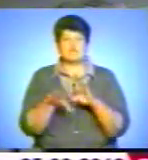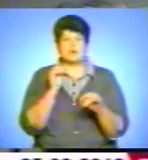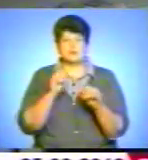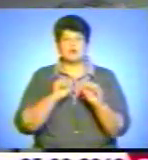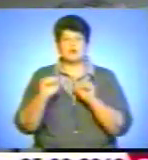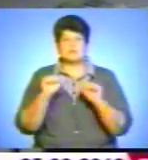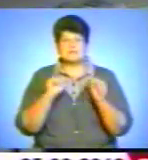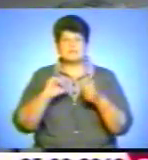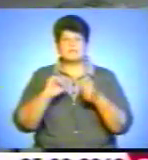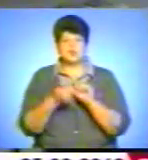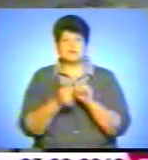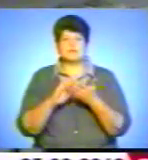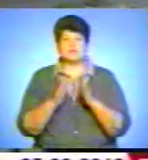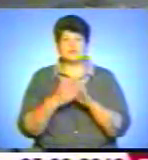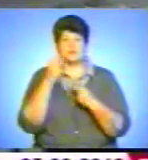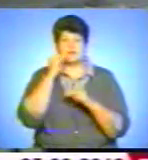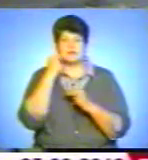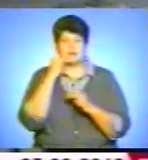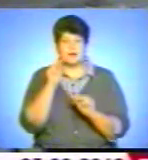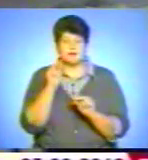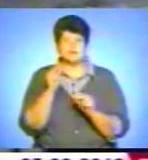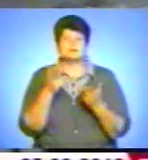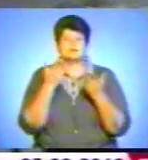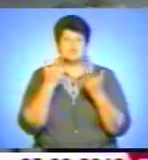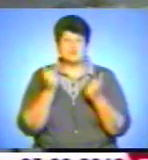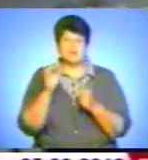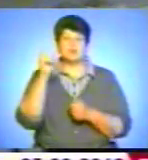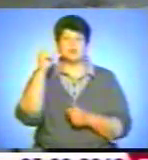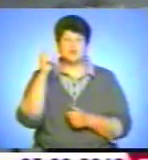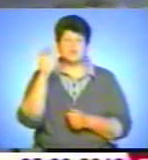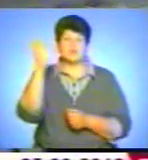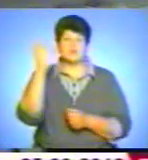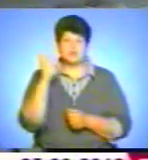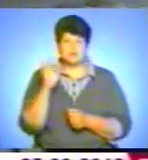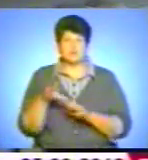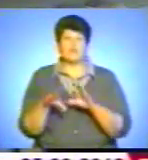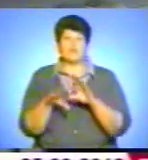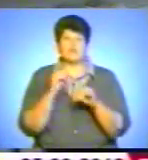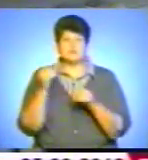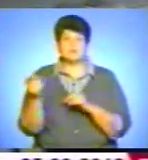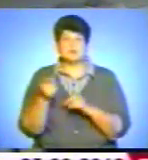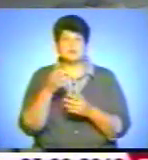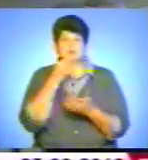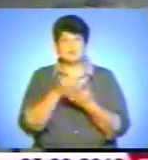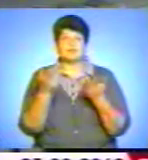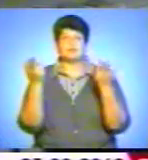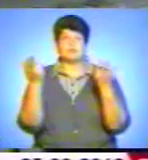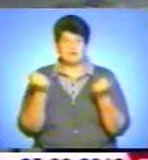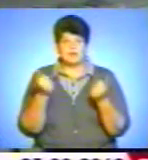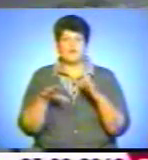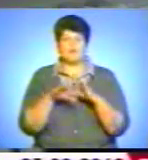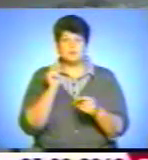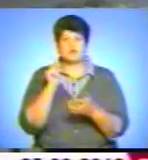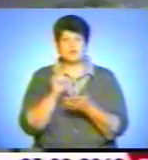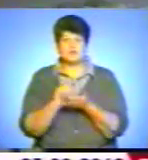змінювати ситуацію в Україні на краще. І, звичайно, 100% виборців Тернополя сказали «да». Вибори повинні